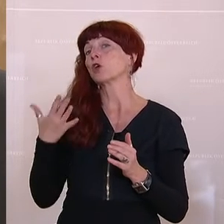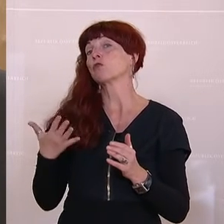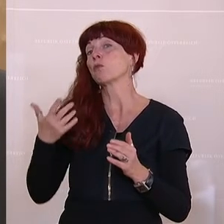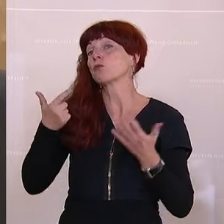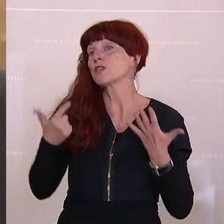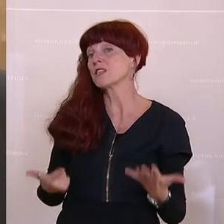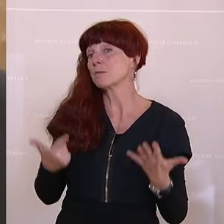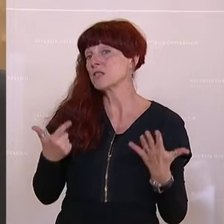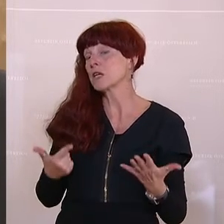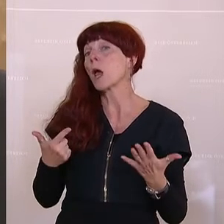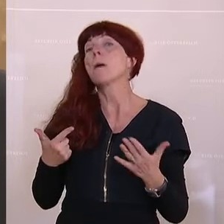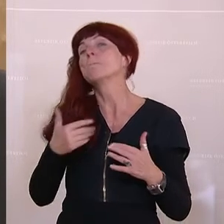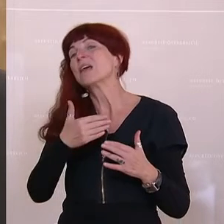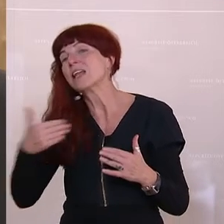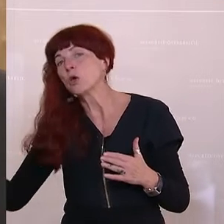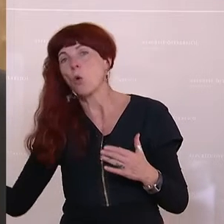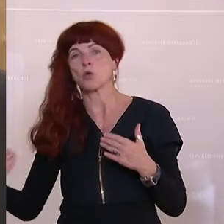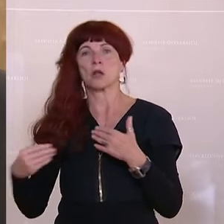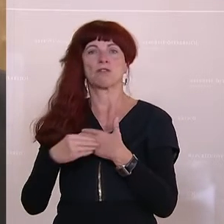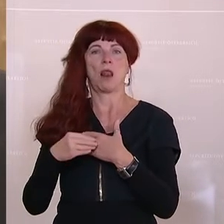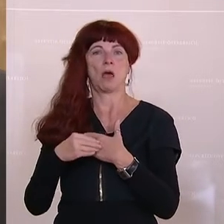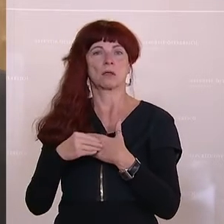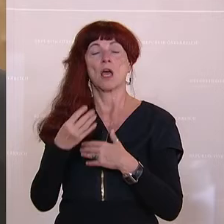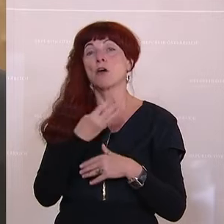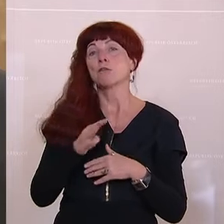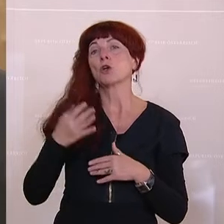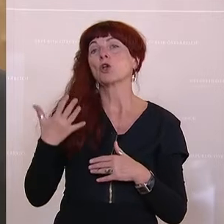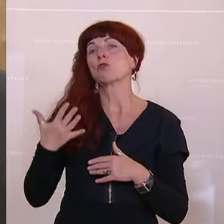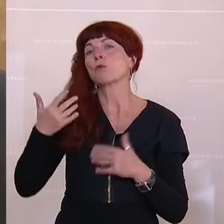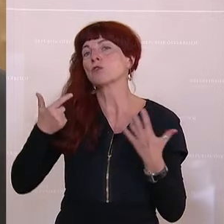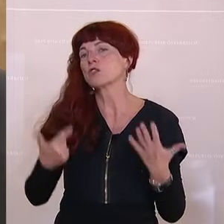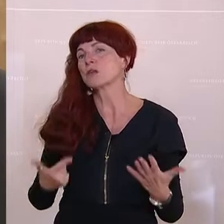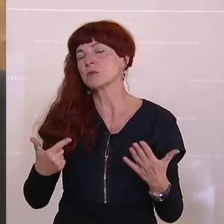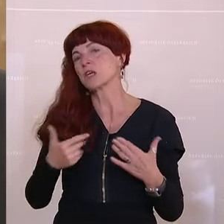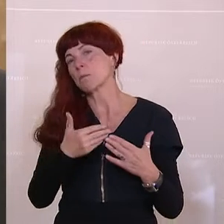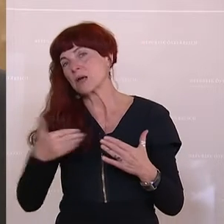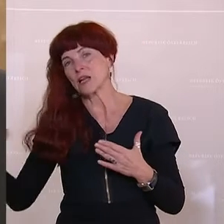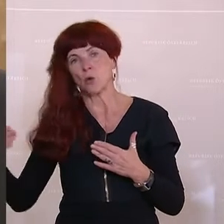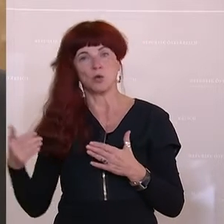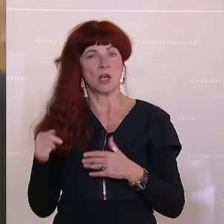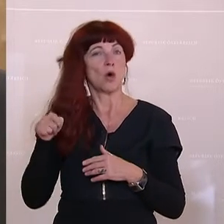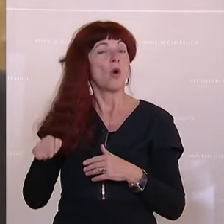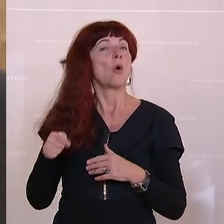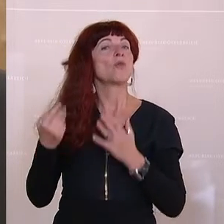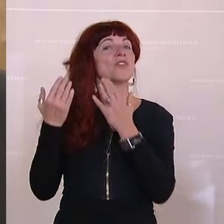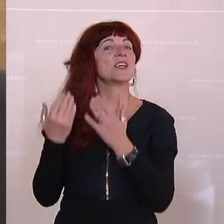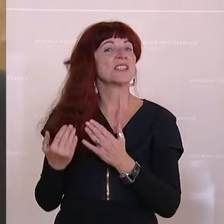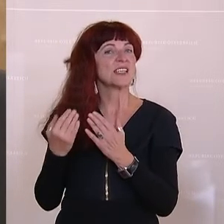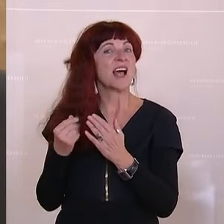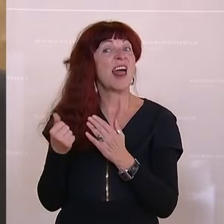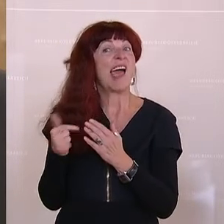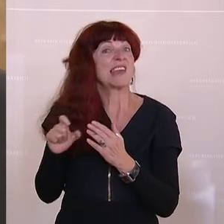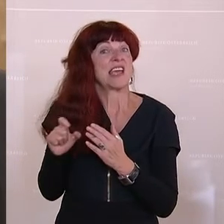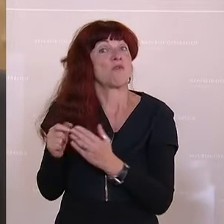die Öffentlichkeit getreten sind. 475 Millionen und diese Zahl haben sie erst vor einigen Wochen erhöht.